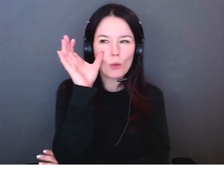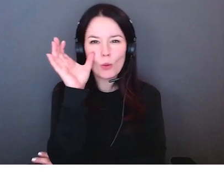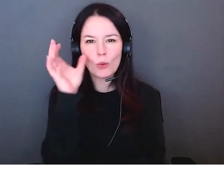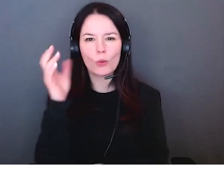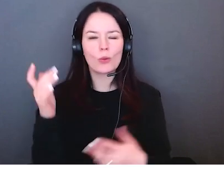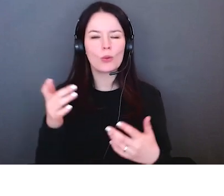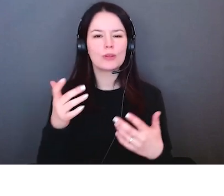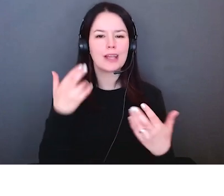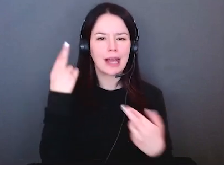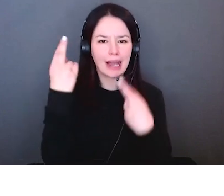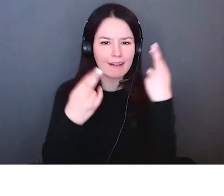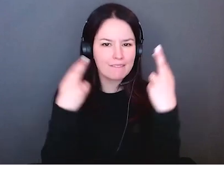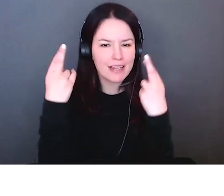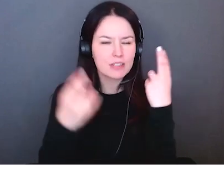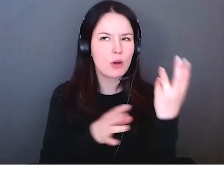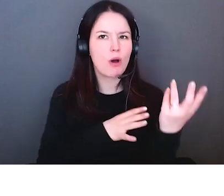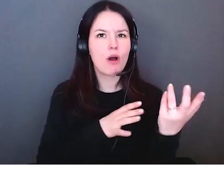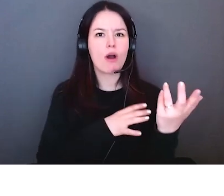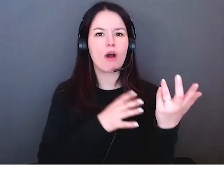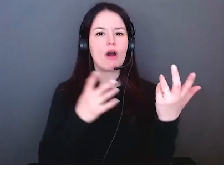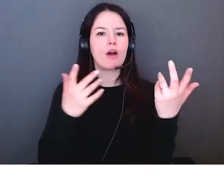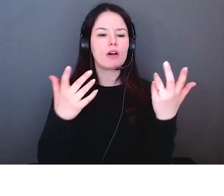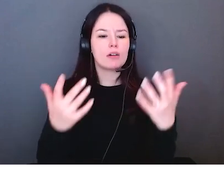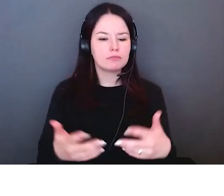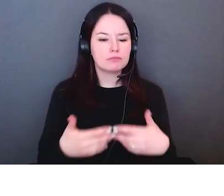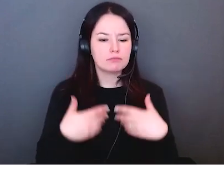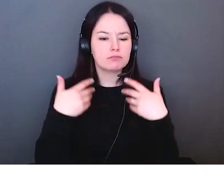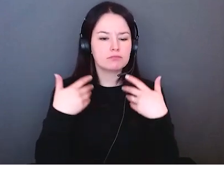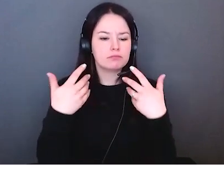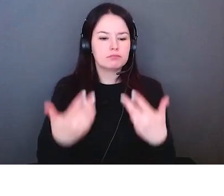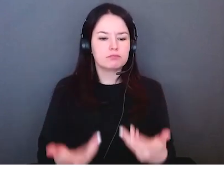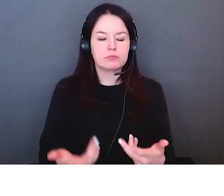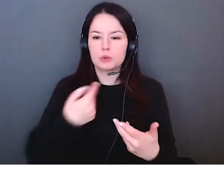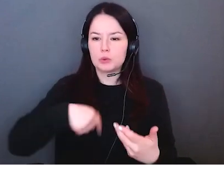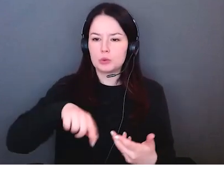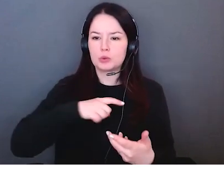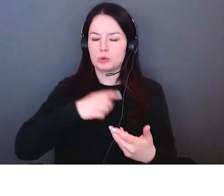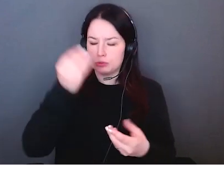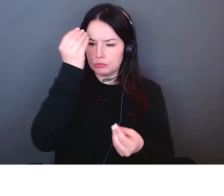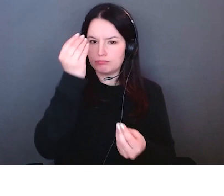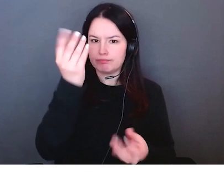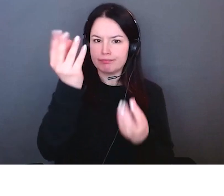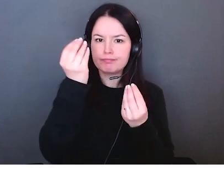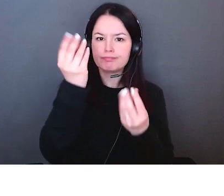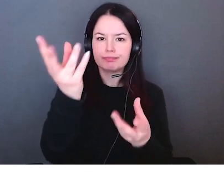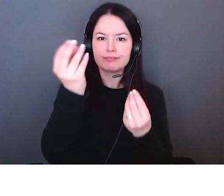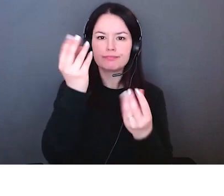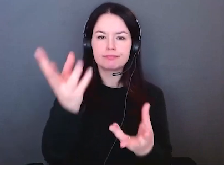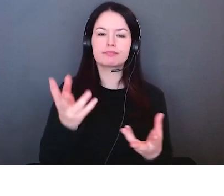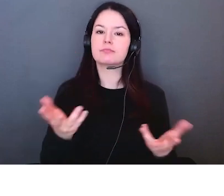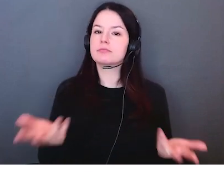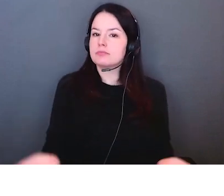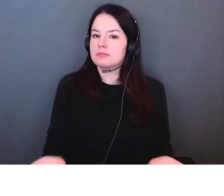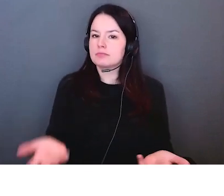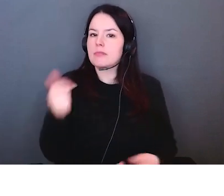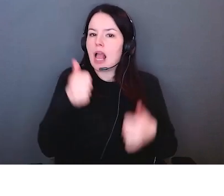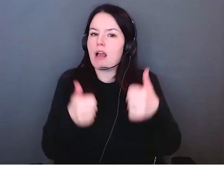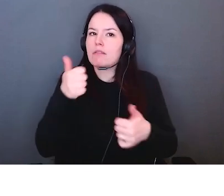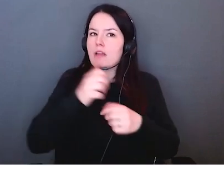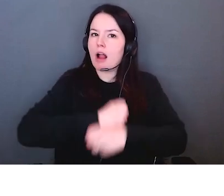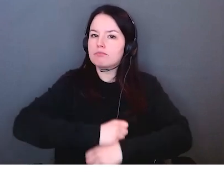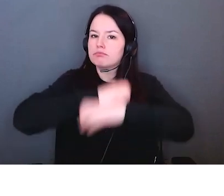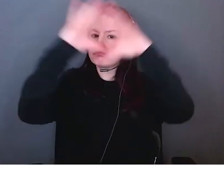c'est quelque chose à laquelle nous pouvons revenir aujourd'hui le sens de ce traité pour